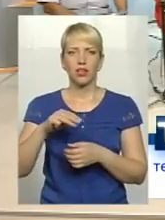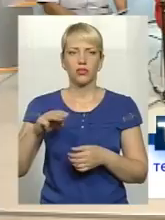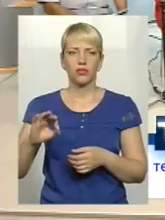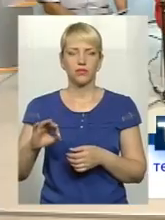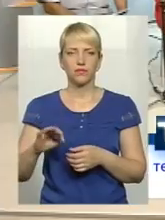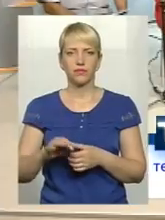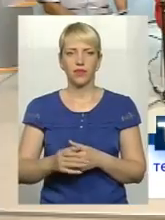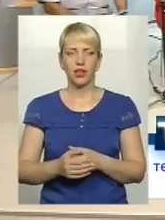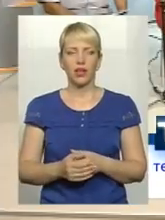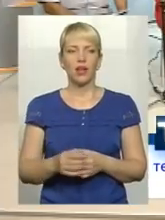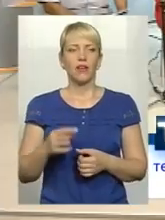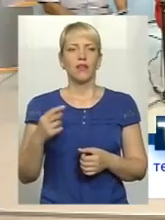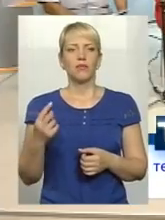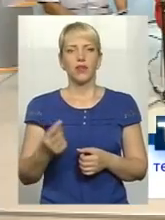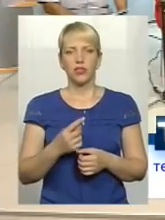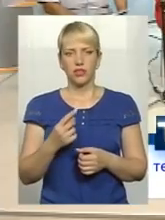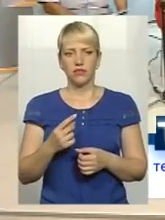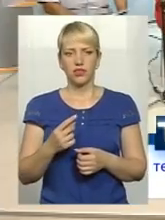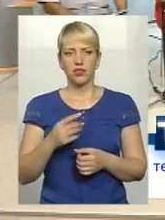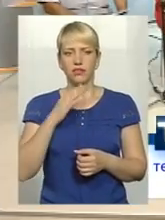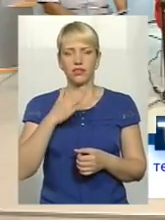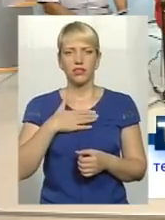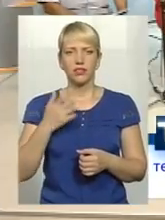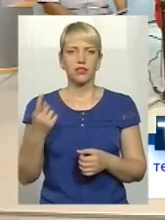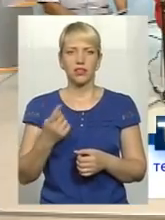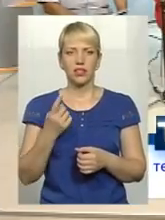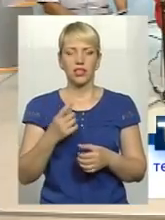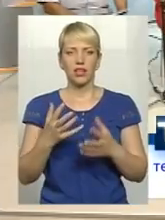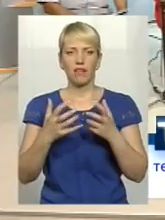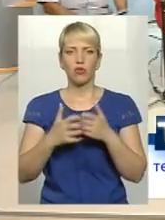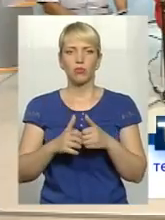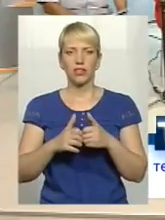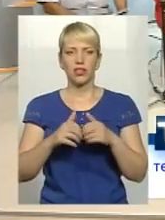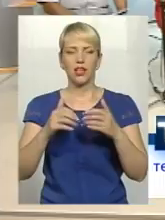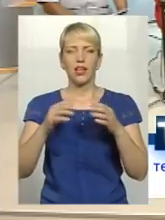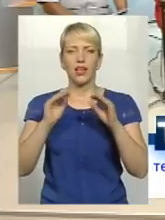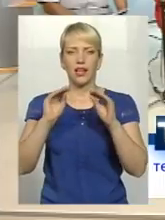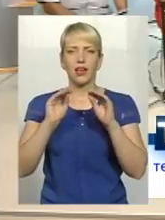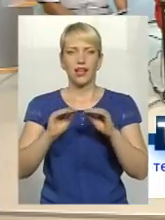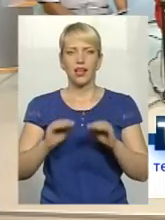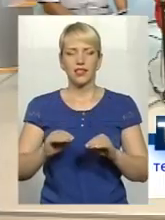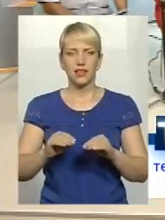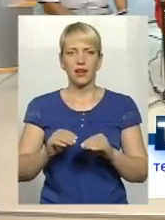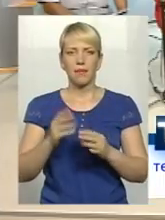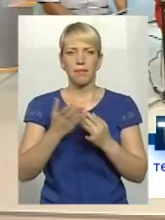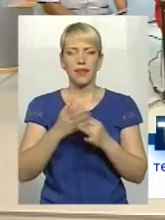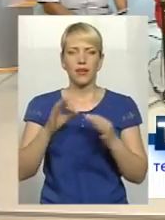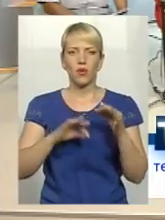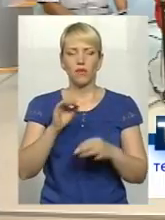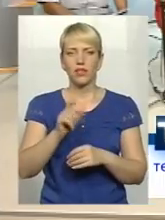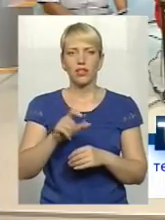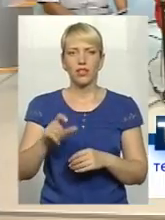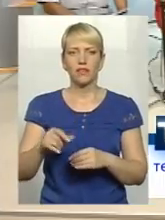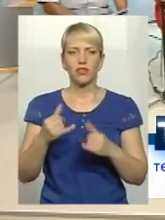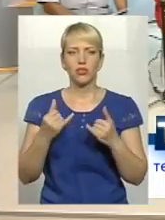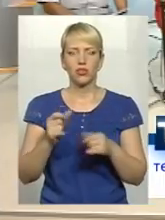операції. Ну, перш за все, наші ведуть єдиний державний автоматизований реєстр пильговиків. І сьогодні